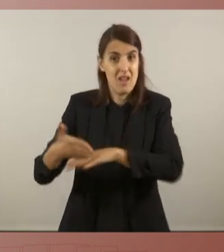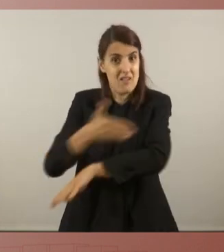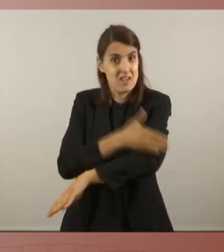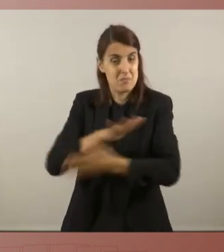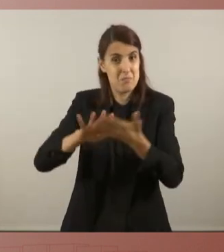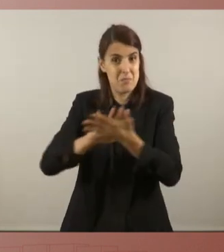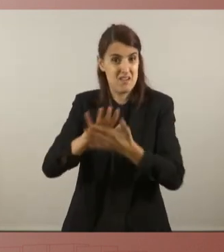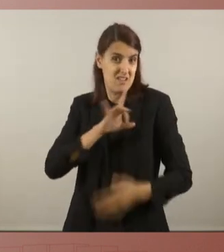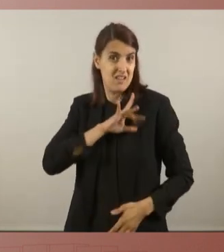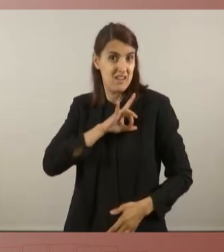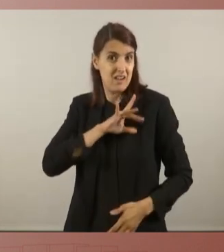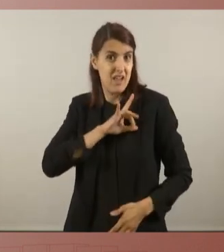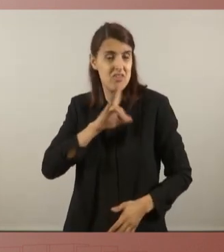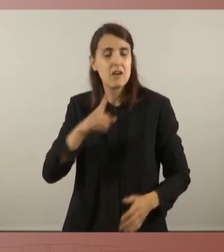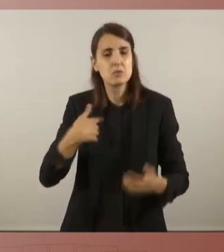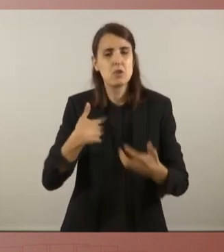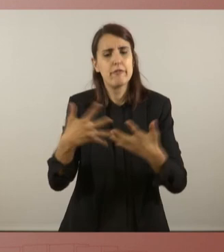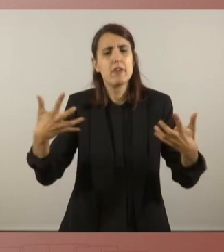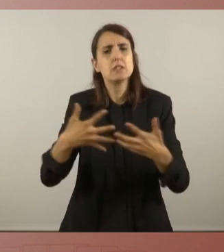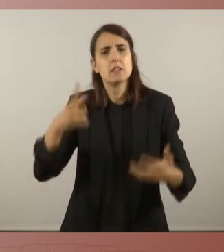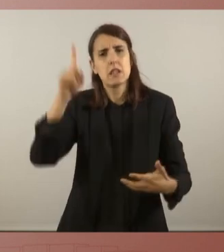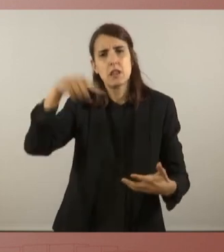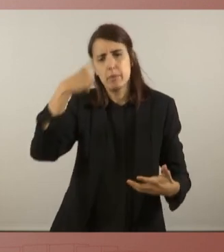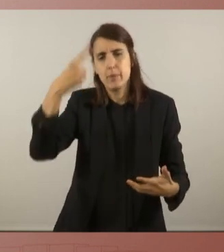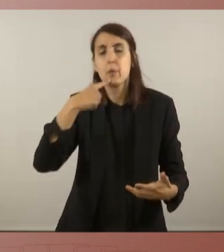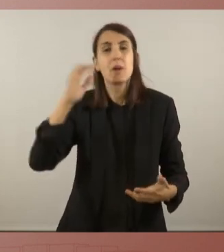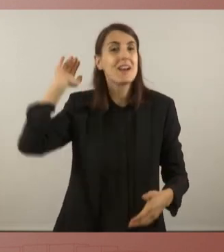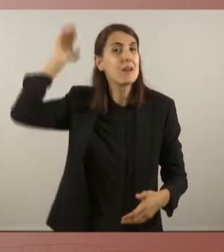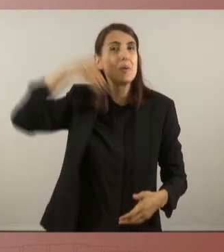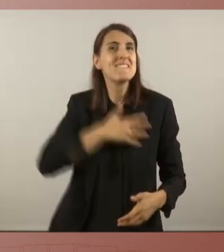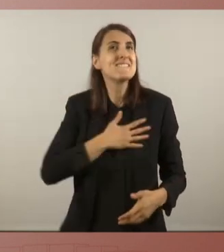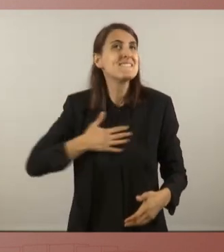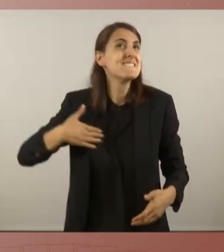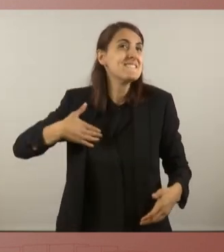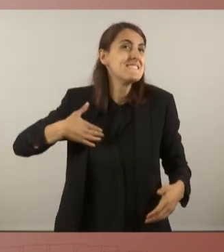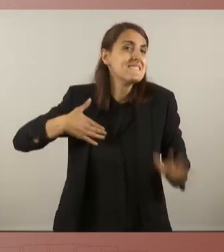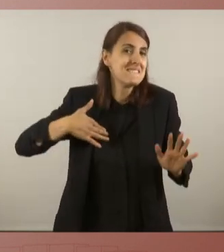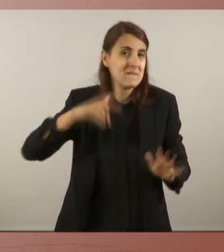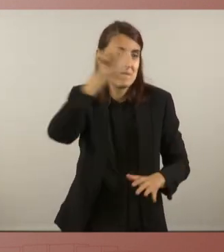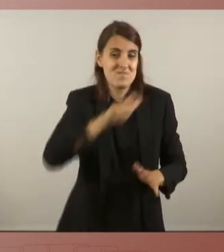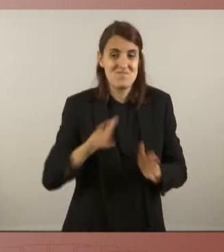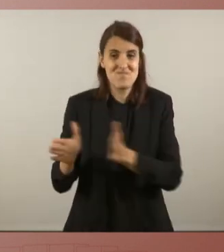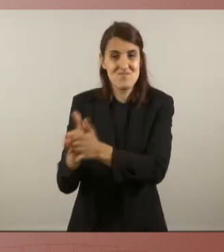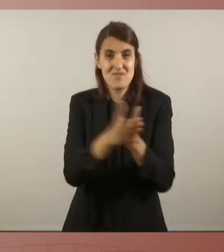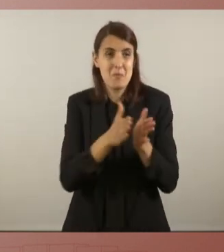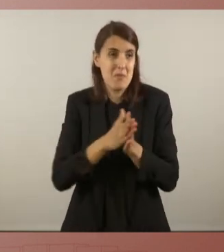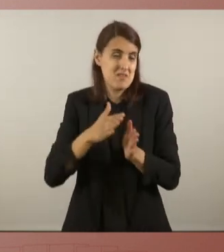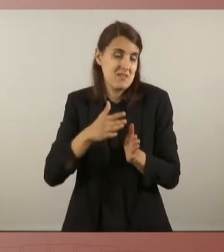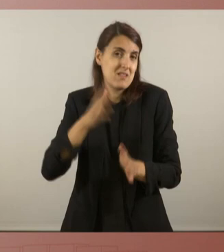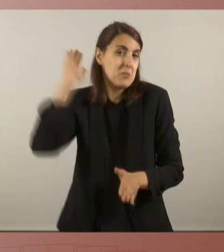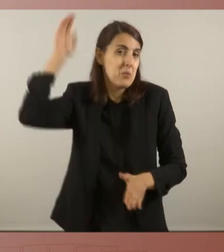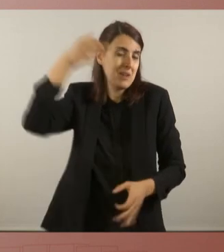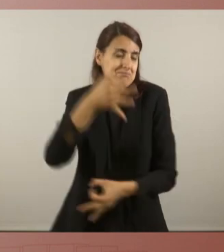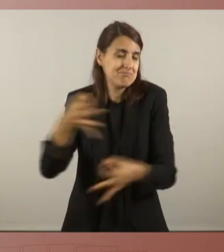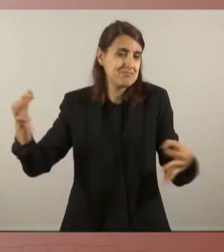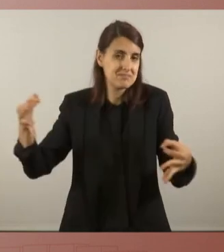amb una frase que també em sembla que val la pena recordar. Diu, la república que voldria que tinguéssim els nostres compatriotes com a ideal hauria de